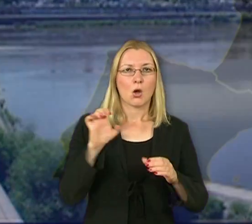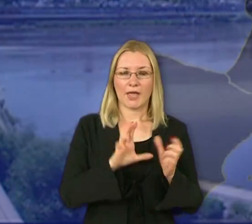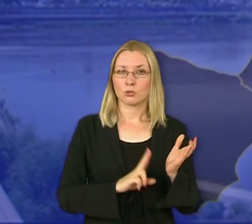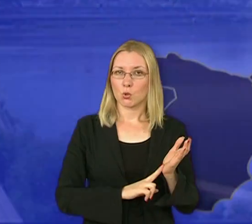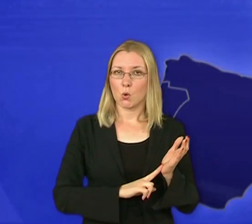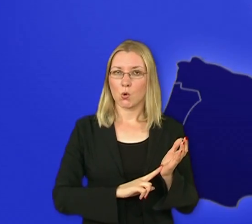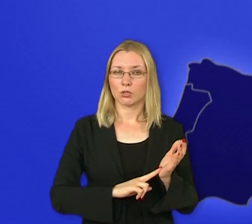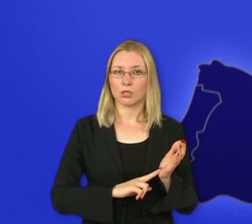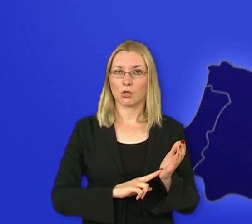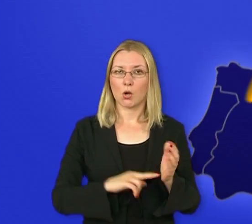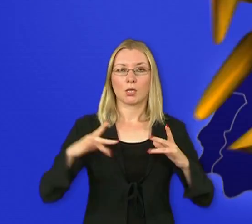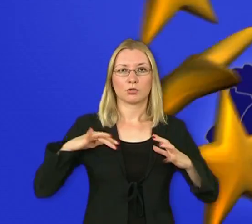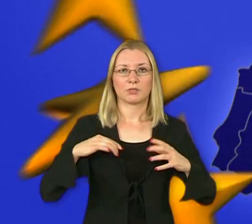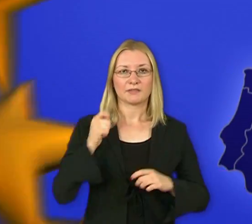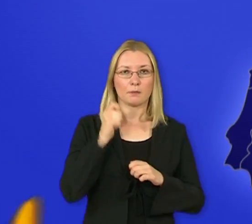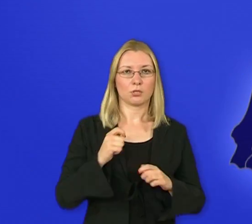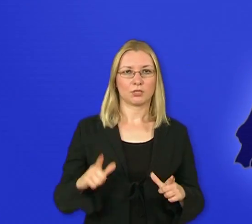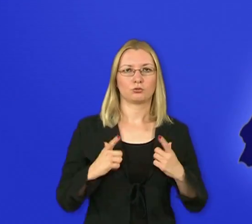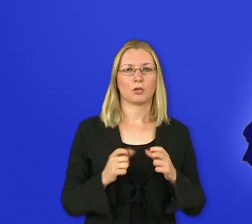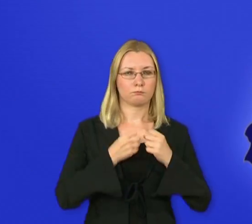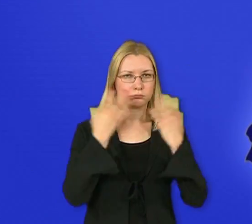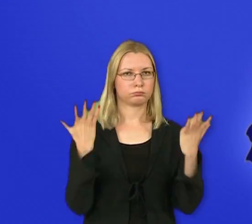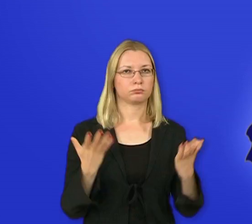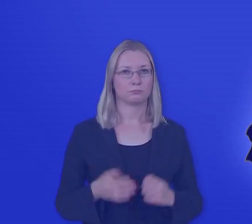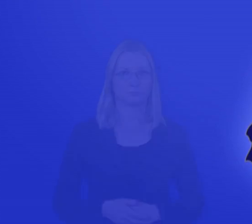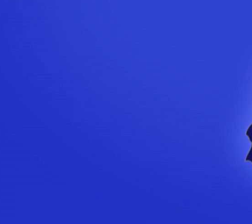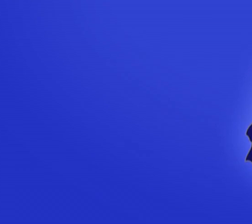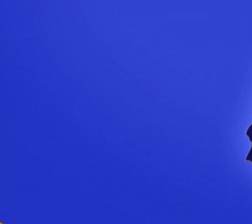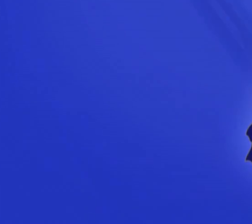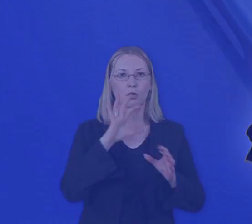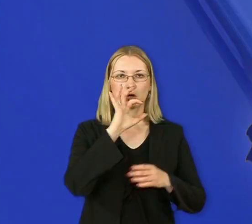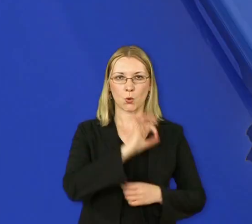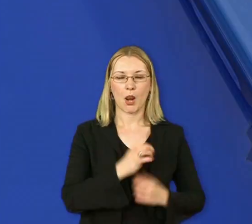Ulaskom u Europskoj Uniji, usikljena poljska gospodarstva doživjela su pravi procvet.